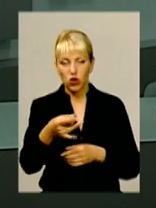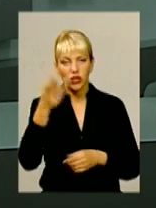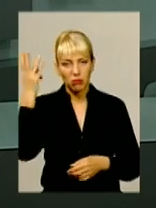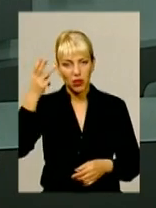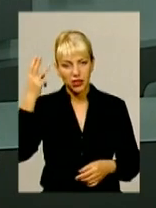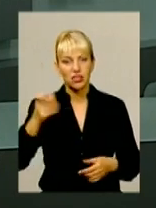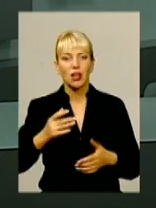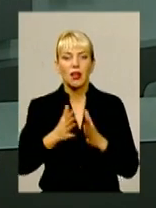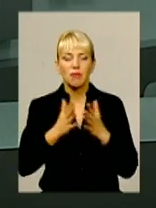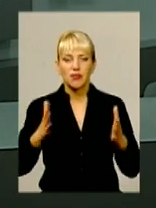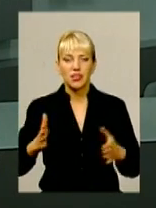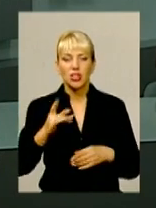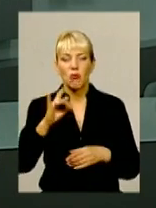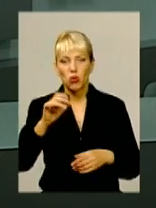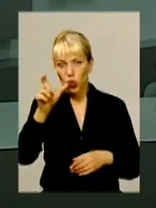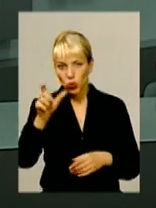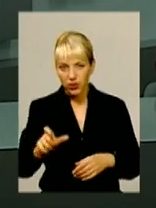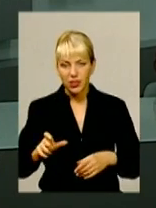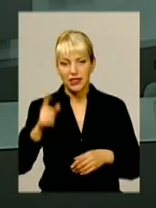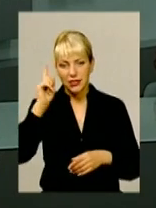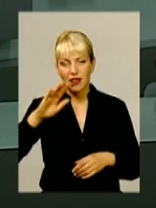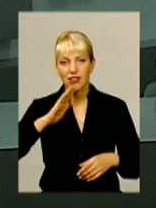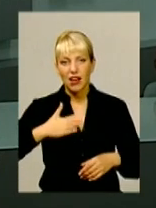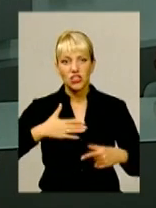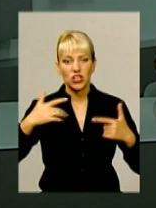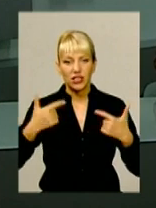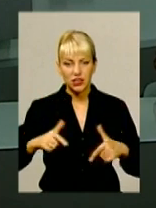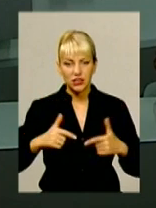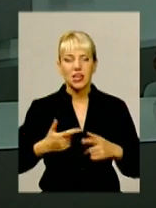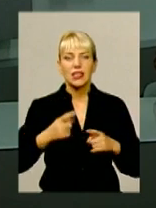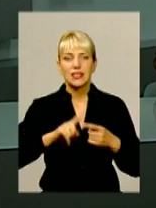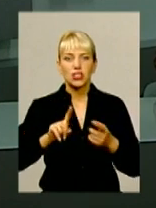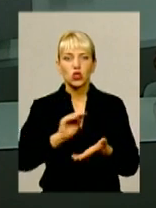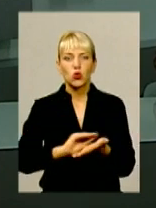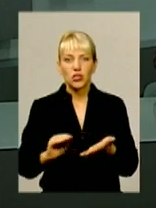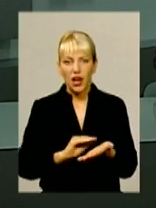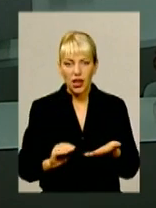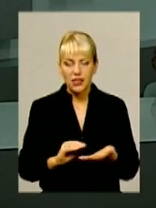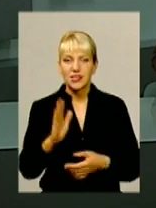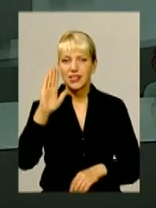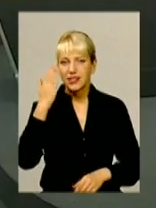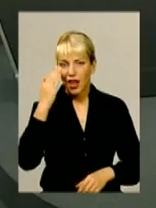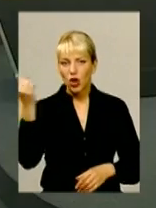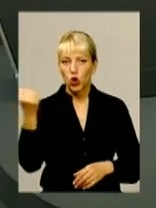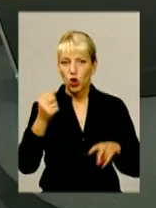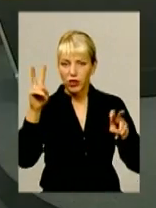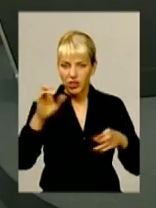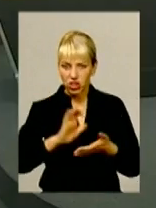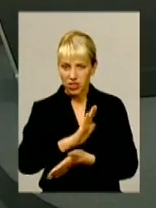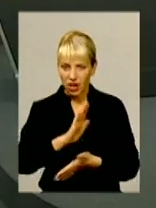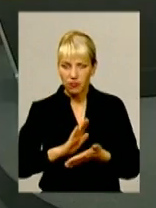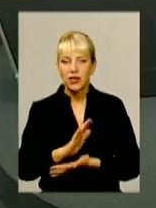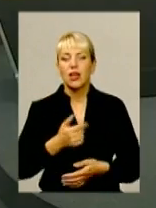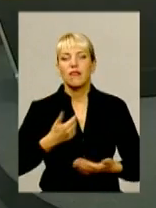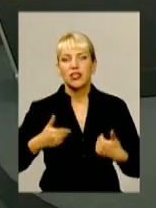Більше про Подільського підозрювання знає гість нашої студії, журналіст, власний кореспондент газети «Дзеркало тижня» Світлана Кабачинська.